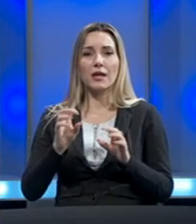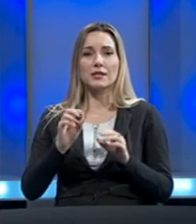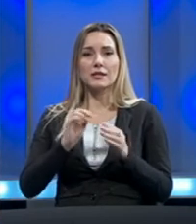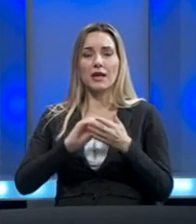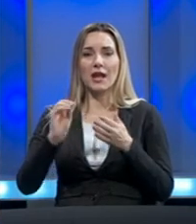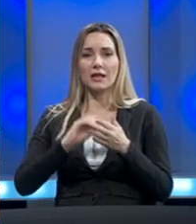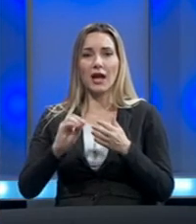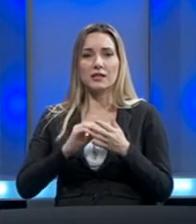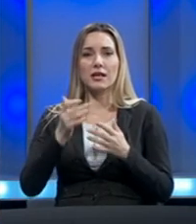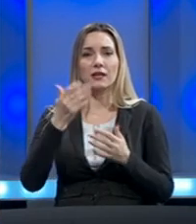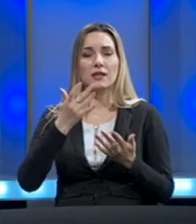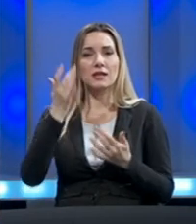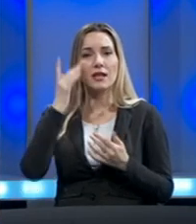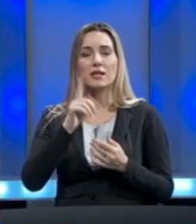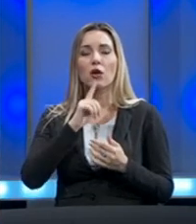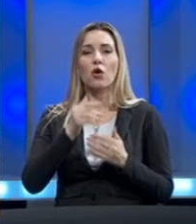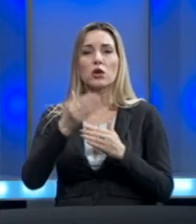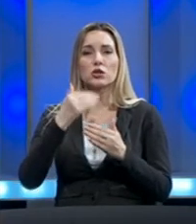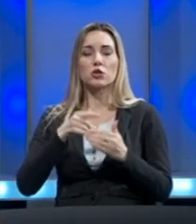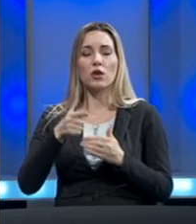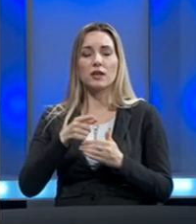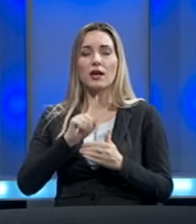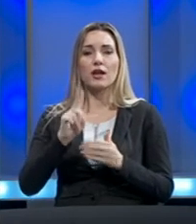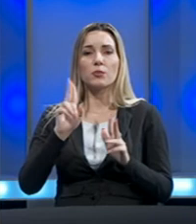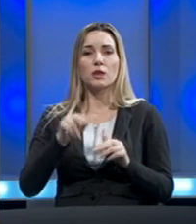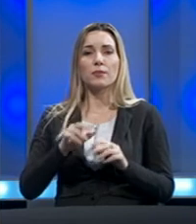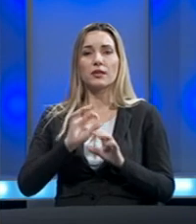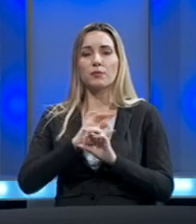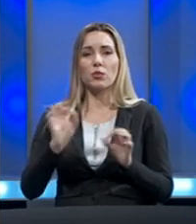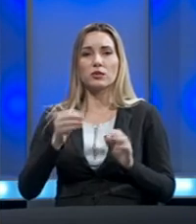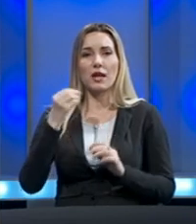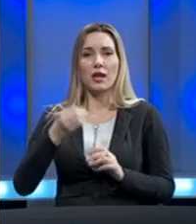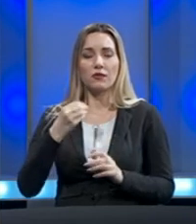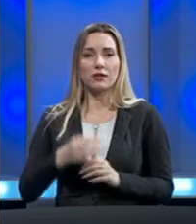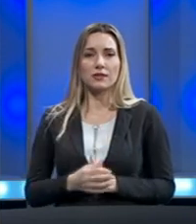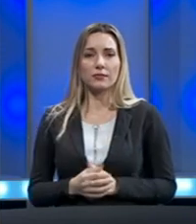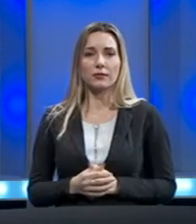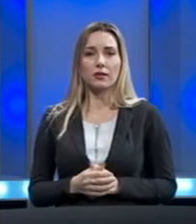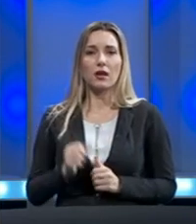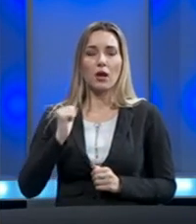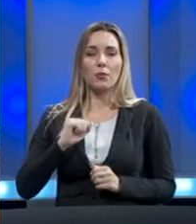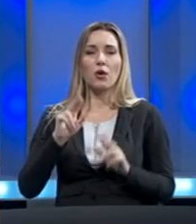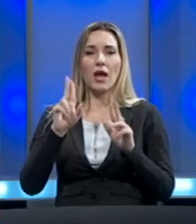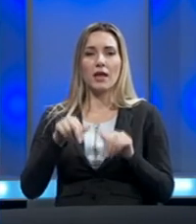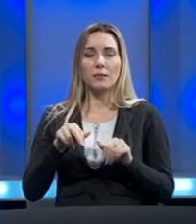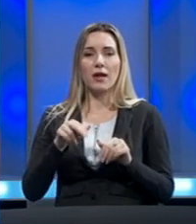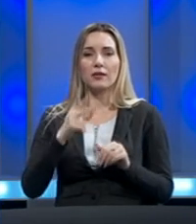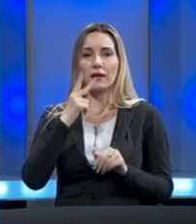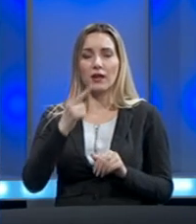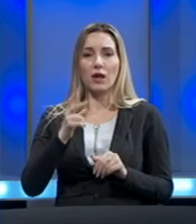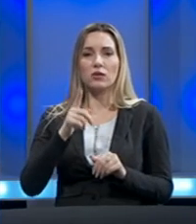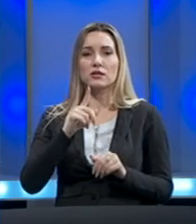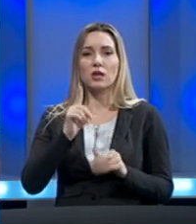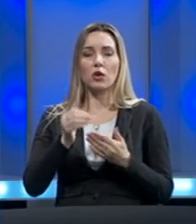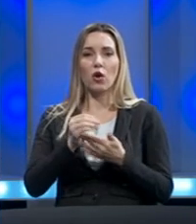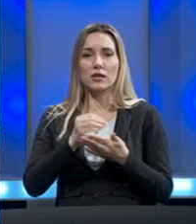redakcije, gdje se ne zna ako stoji iza toga, sigurno ne može biti izvor pouzdane vijeste. Tako je, moraju imati sami gledalci i